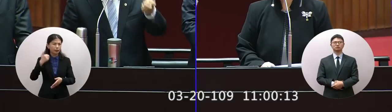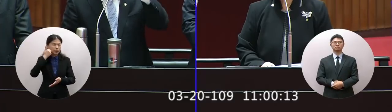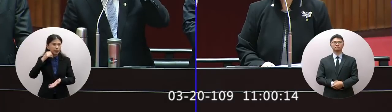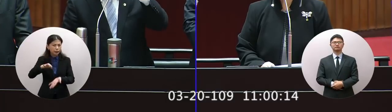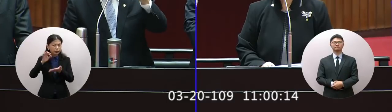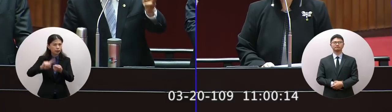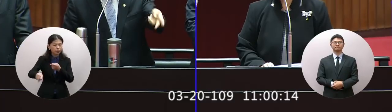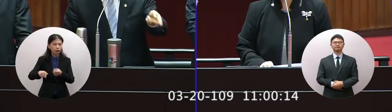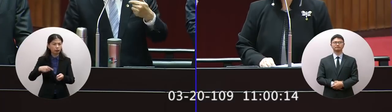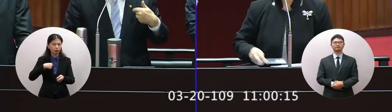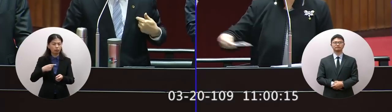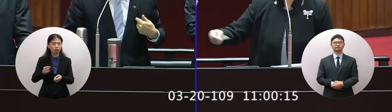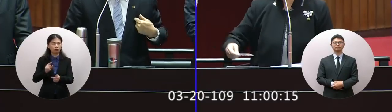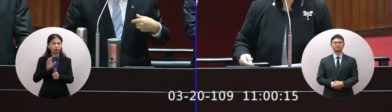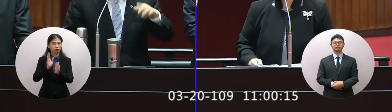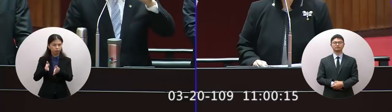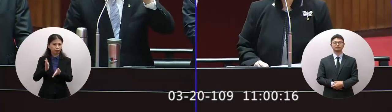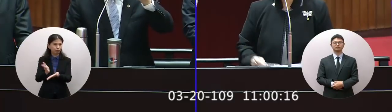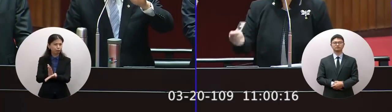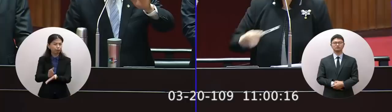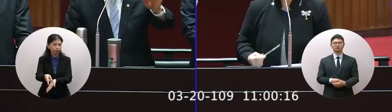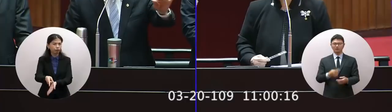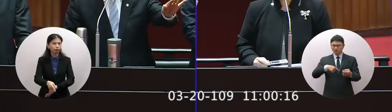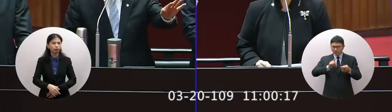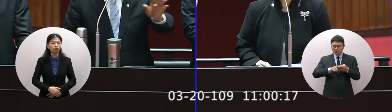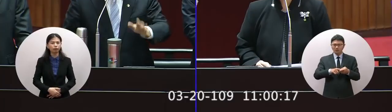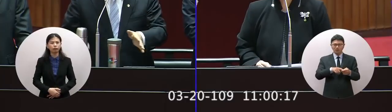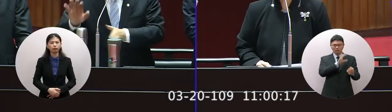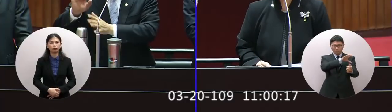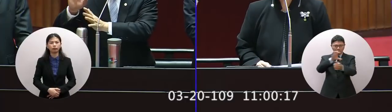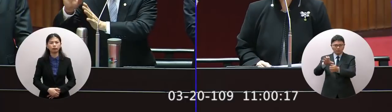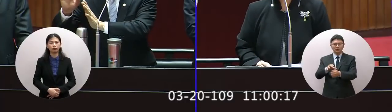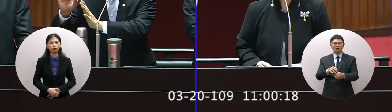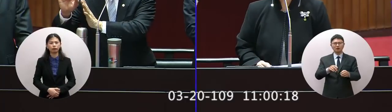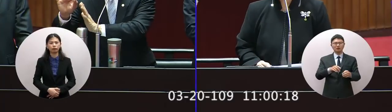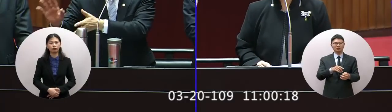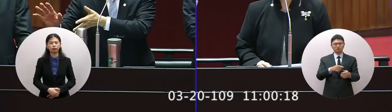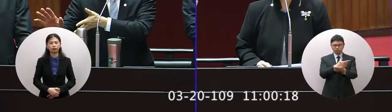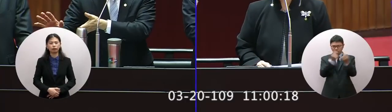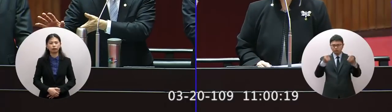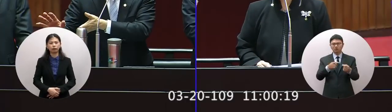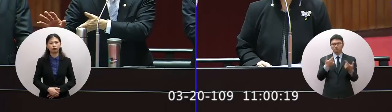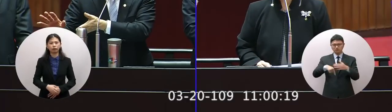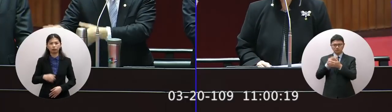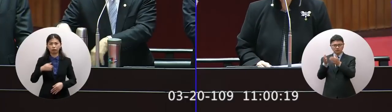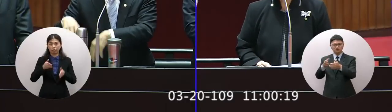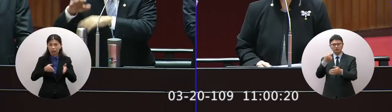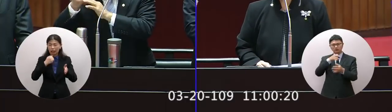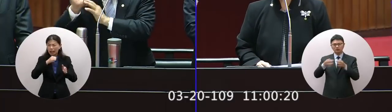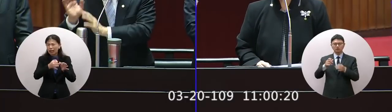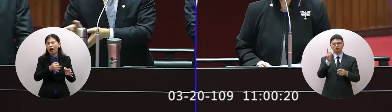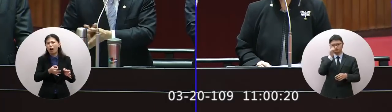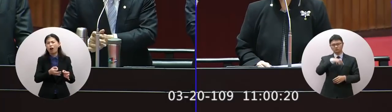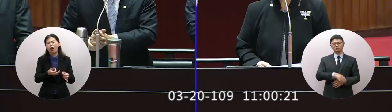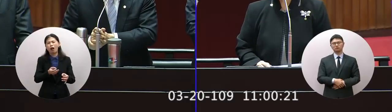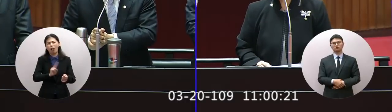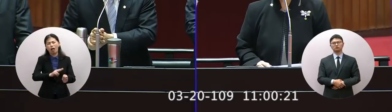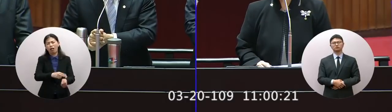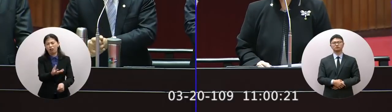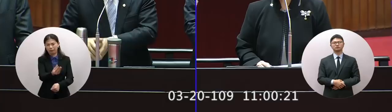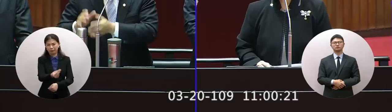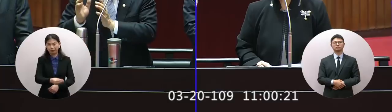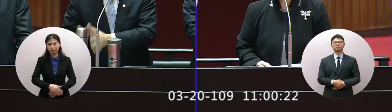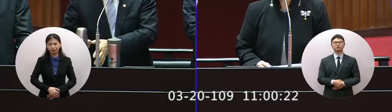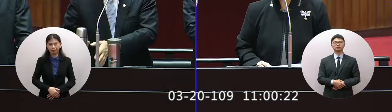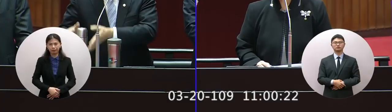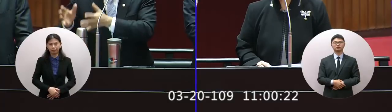台灣不好沐天說彈指不得擺放這種 blueprint所以這拇最軟不是台商也沒有對於台